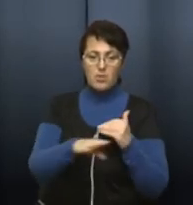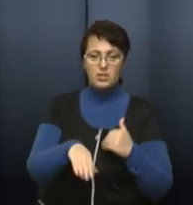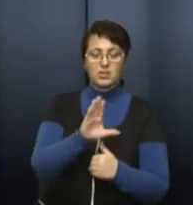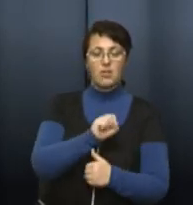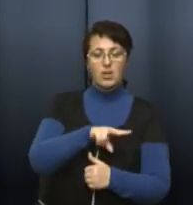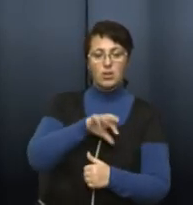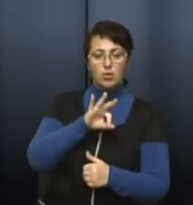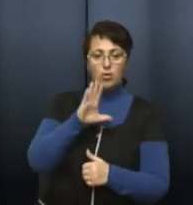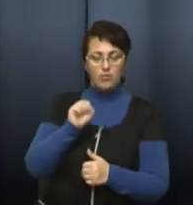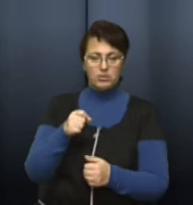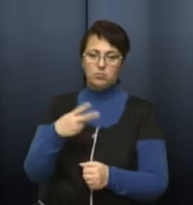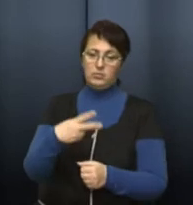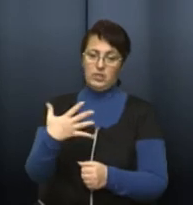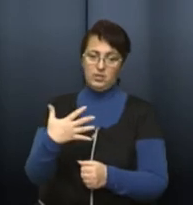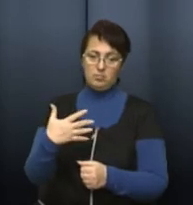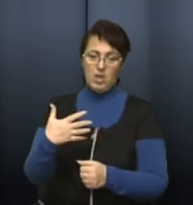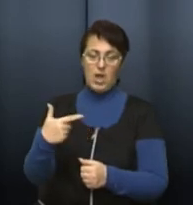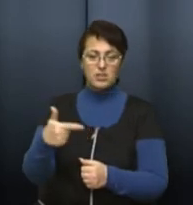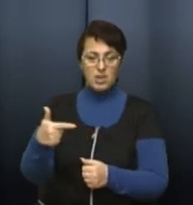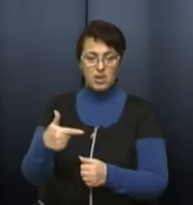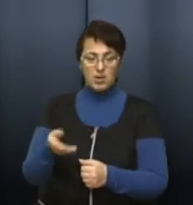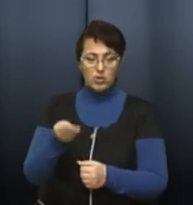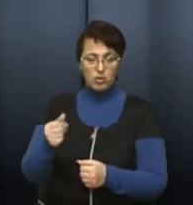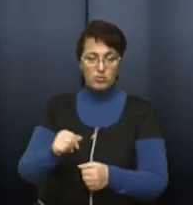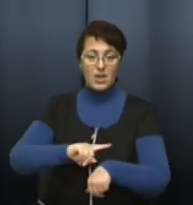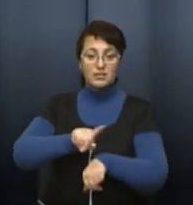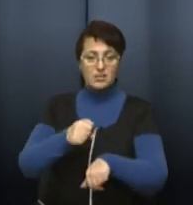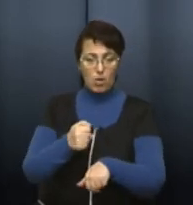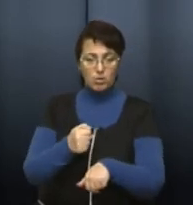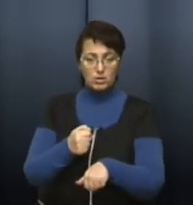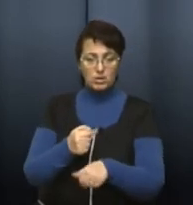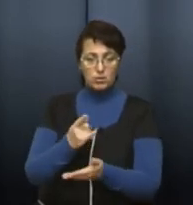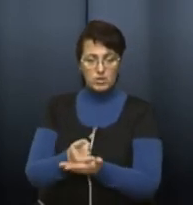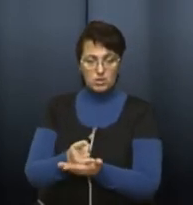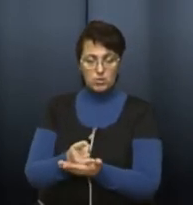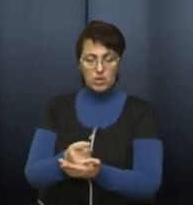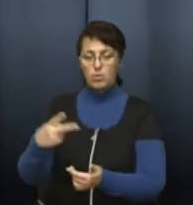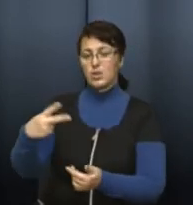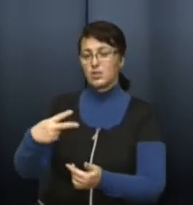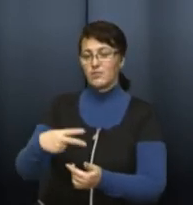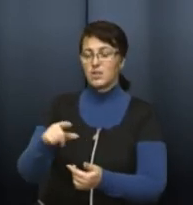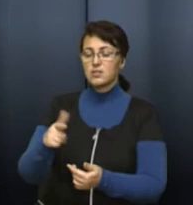сьогоднішній день є 25 гривень оплата за годину. І 20 гривень є